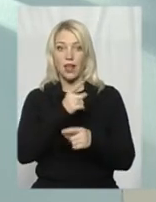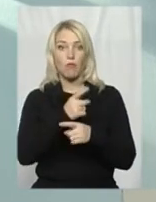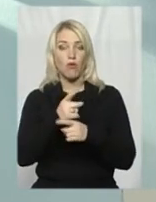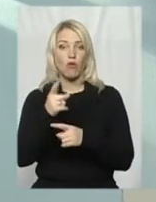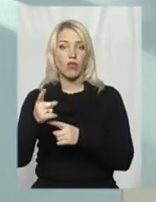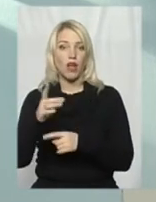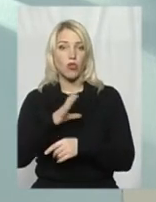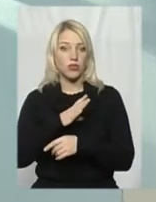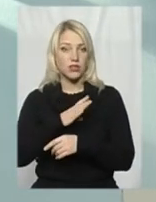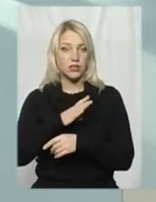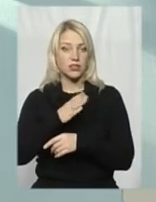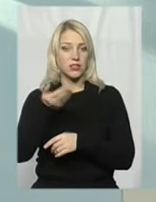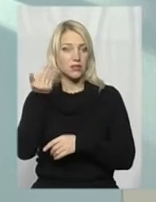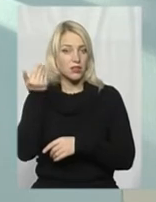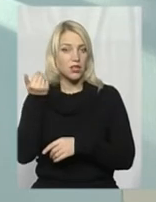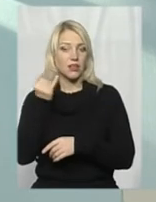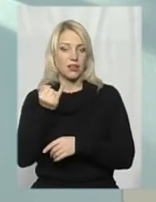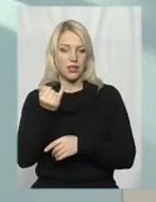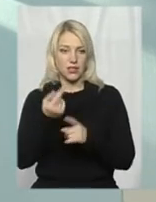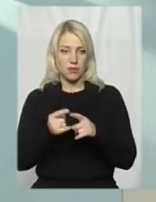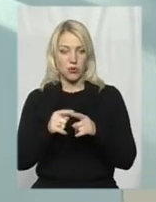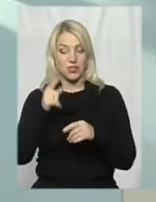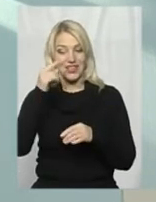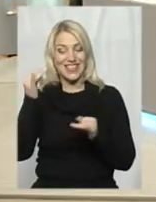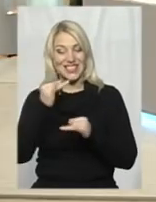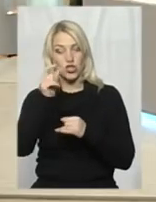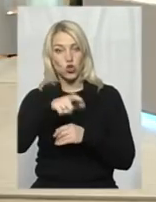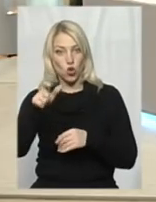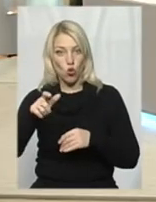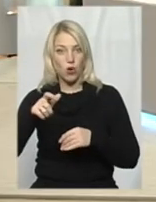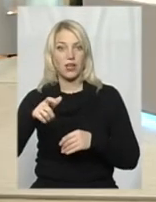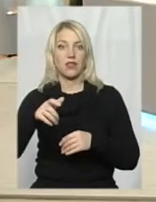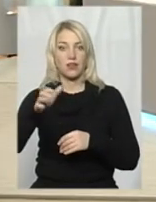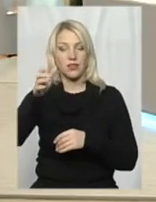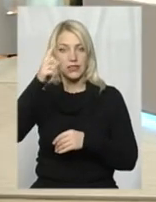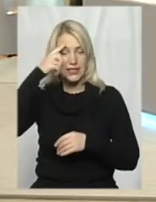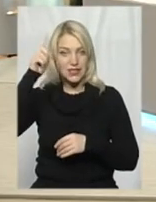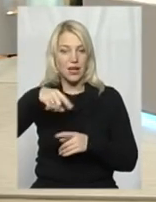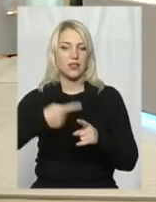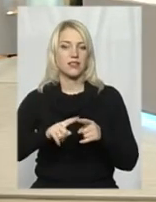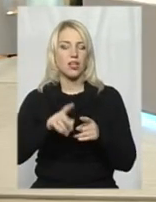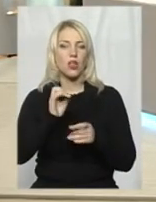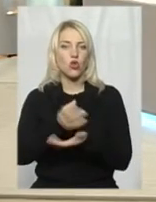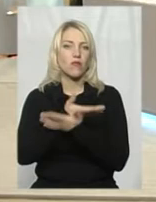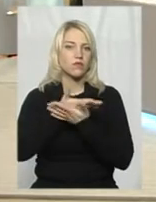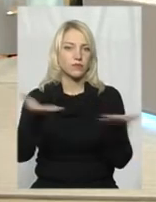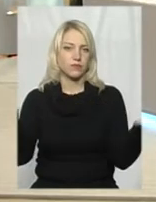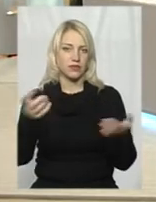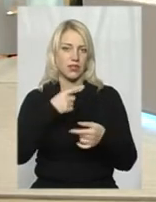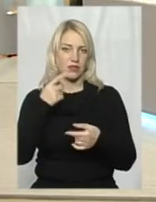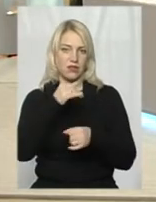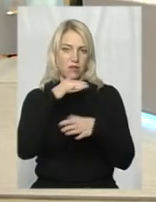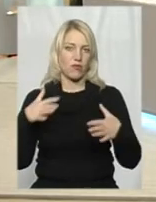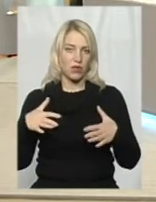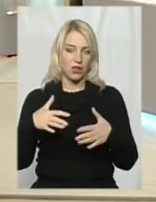і, безперечно, історики про це знали, але сказати в голос не могли, тому що в кращому